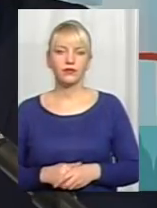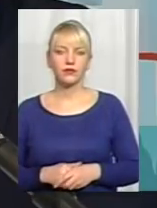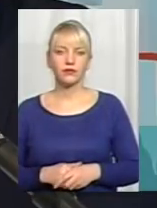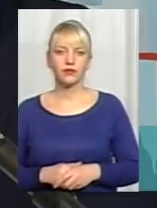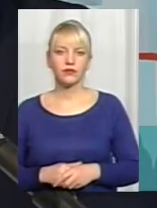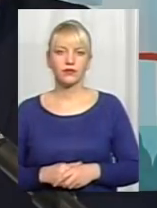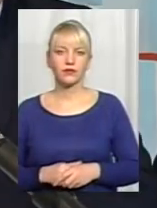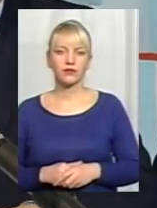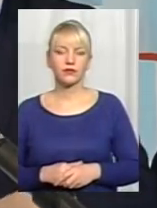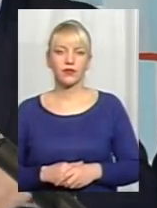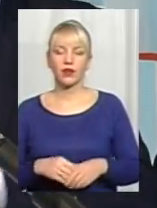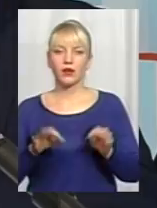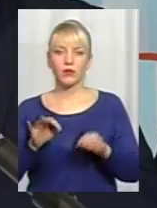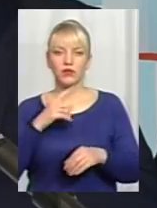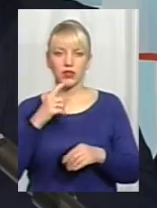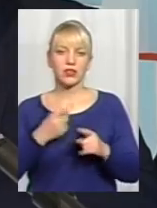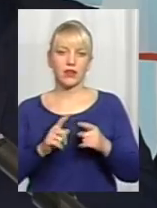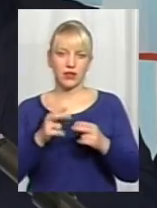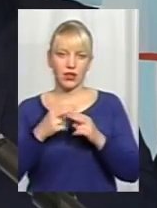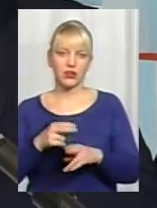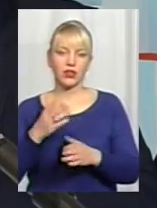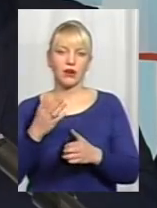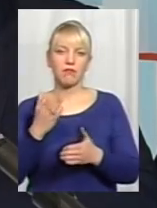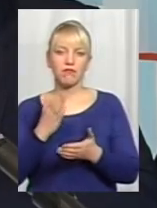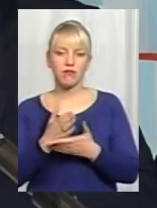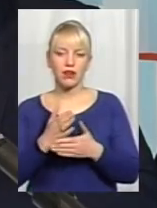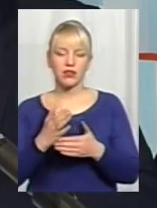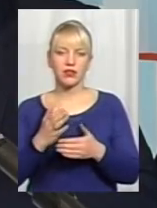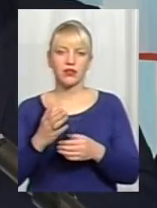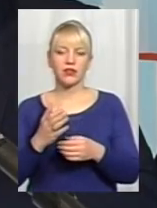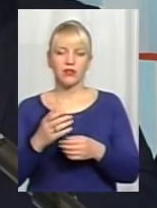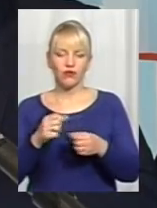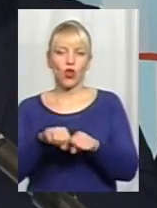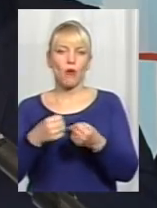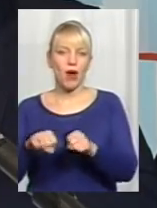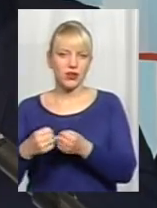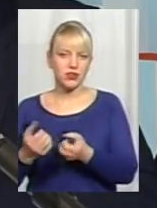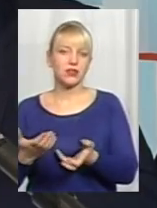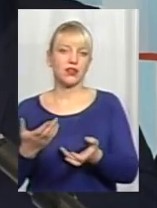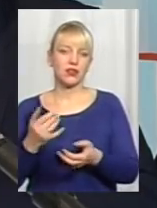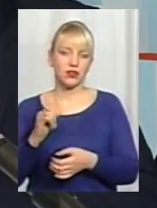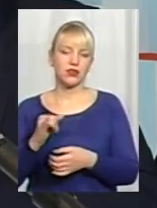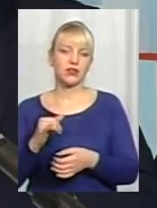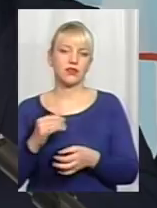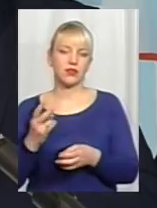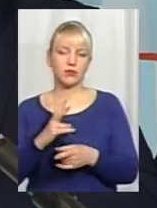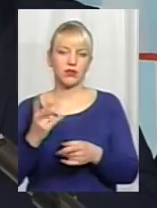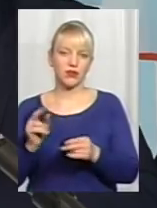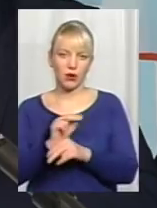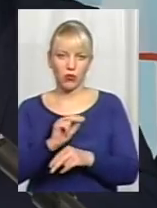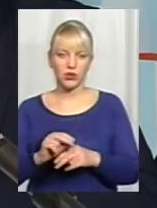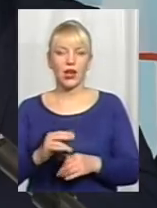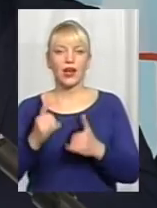правильно сказав Іван Михайлович, техніка, вона має свойство ламатися, відповідно, потрібно найкоротший термін налаштувати. На